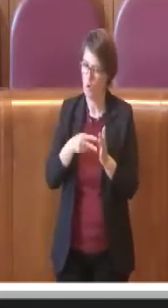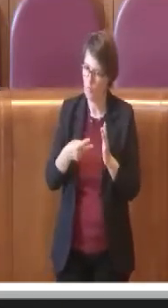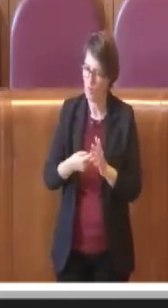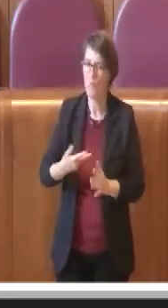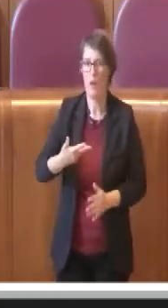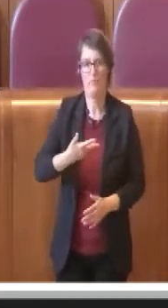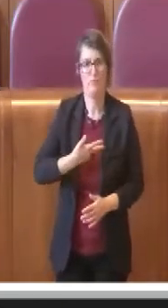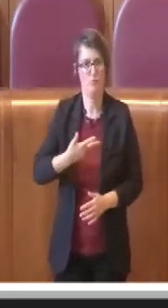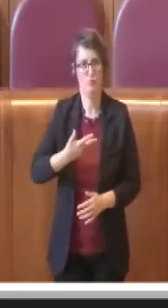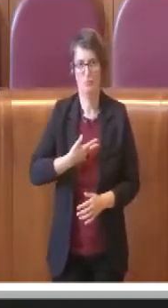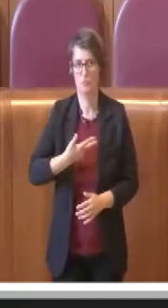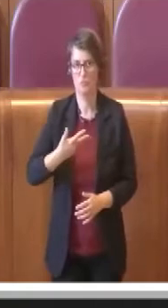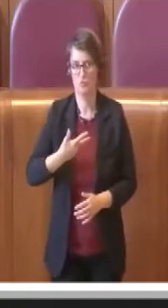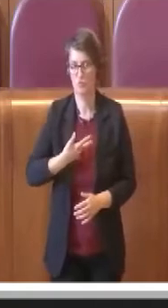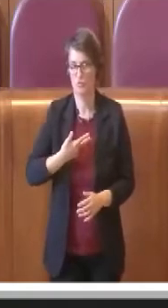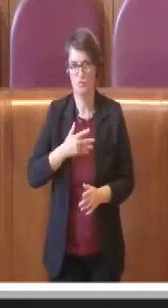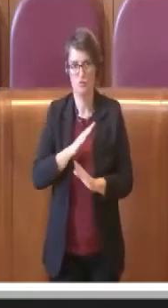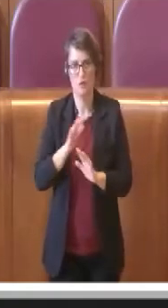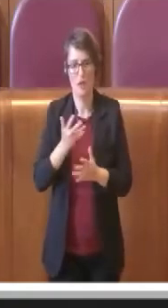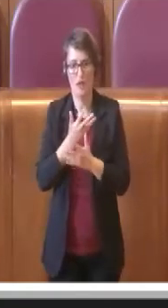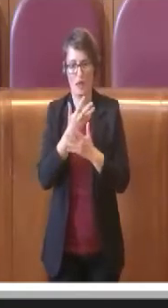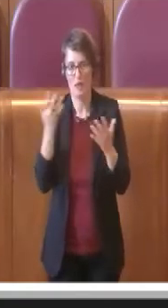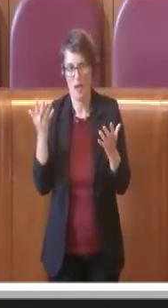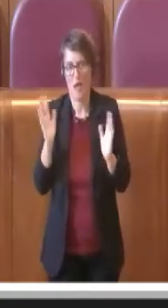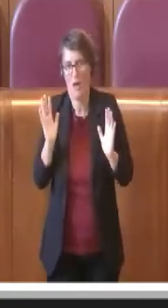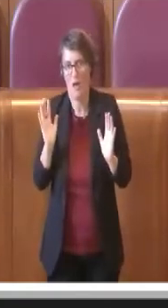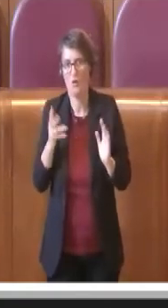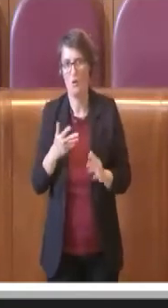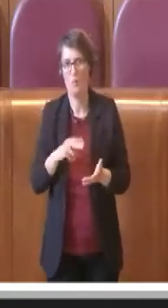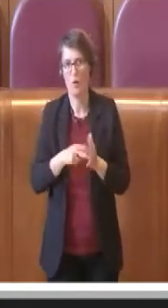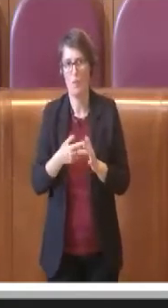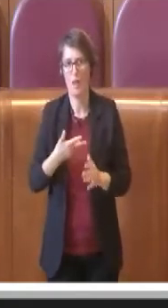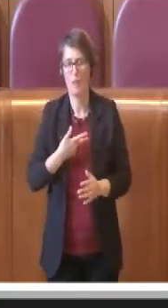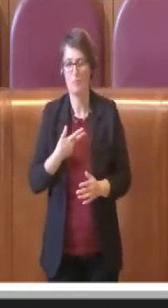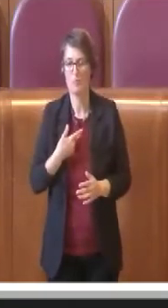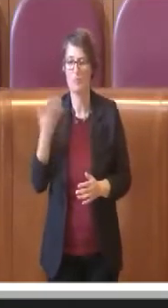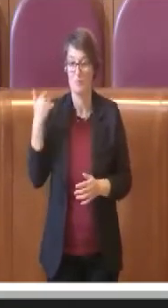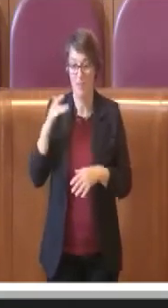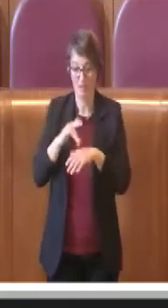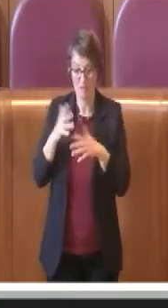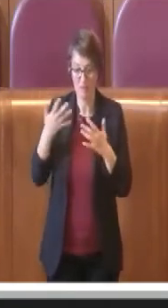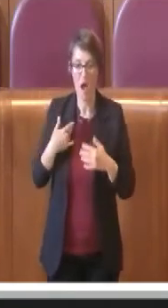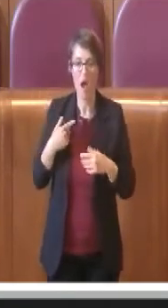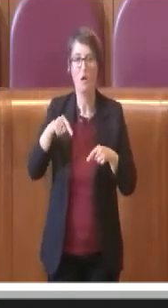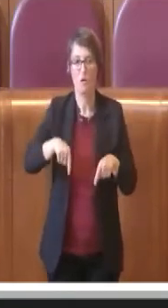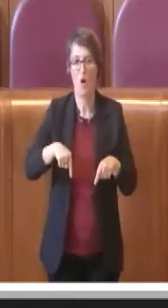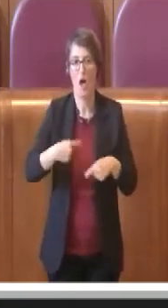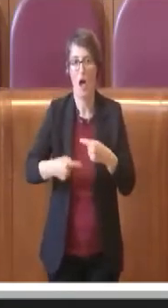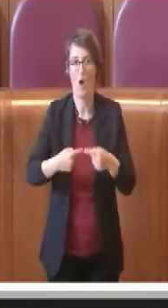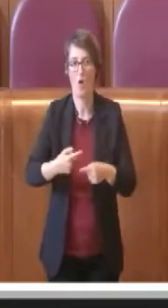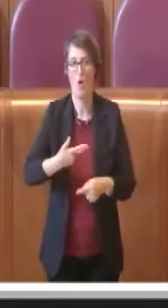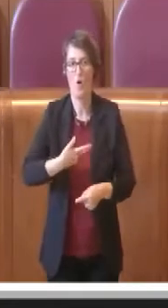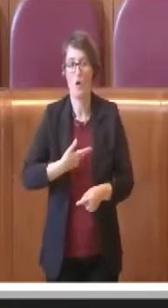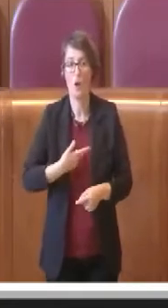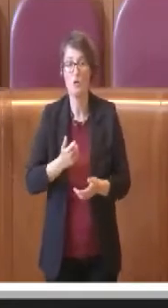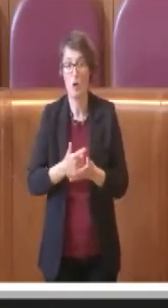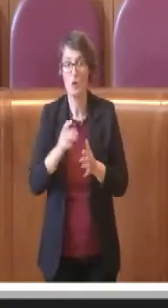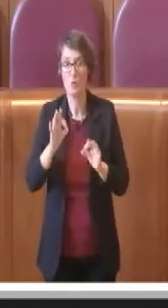negando che ci sono stati dei problemi e ci mancherebbe. Ci sono dei problemi, soprattutto nei cimiteri,